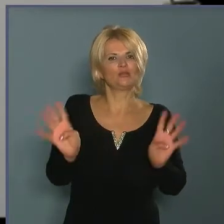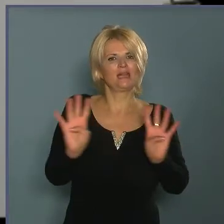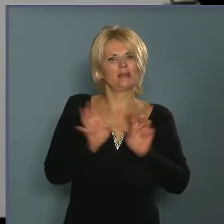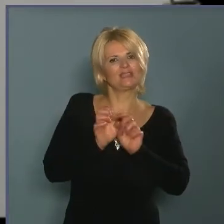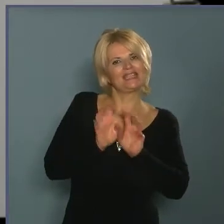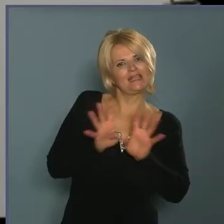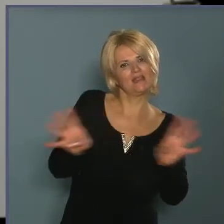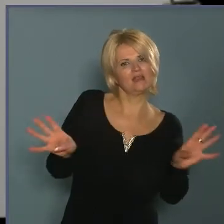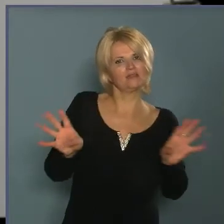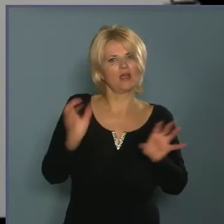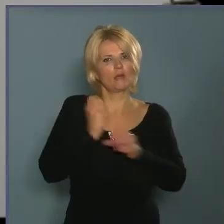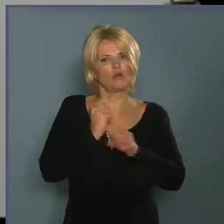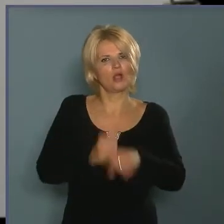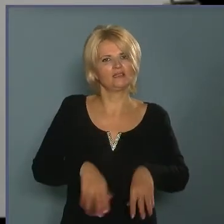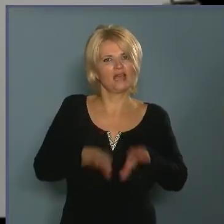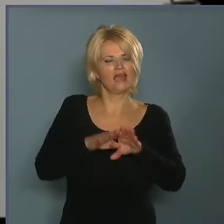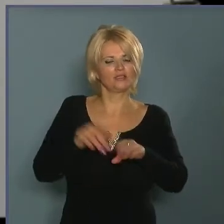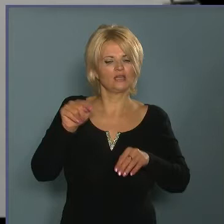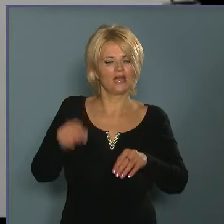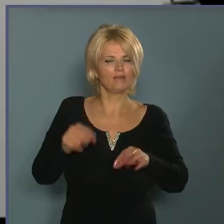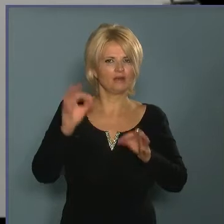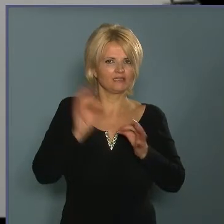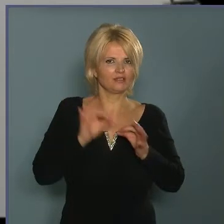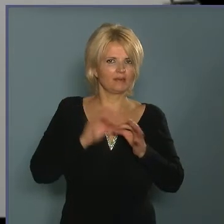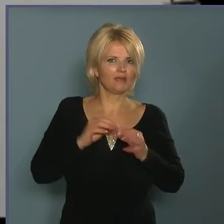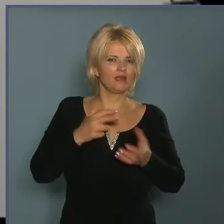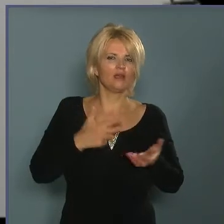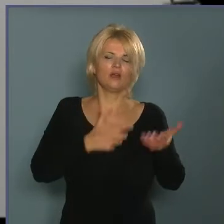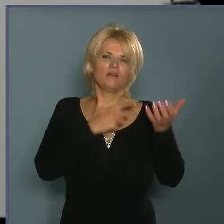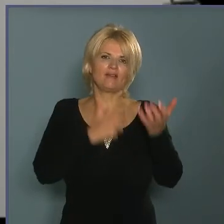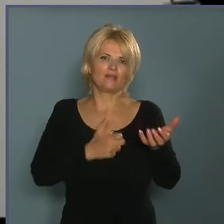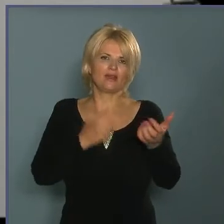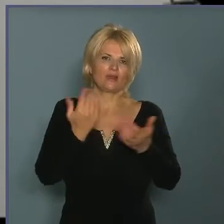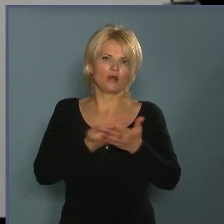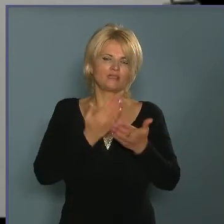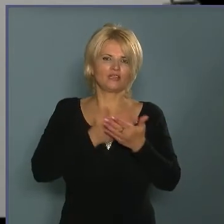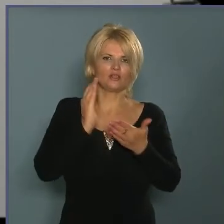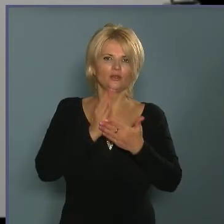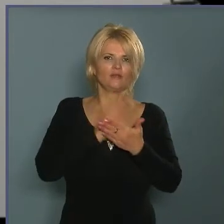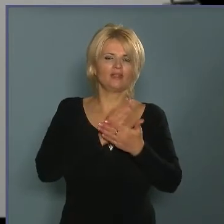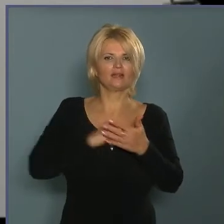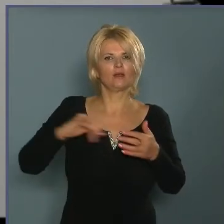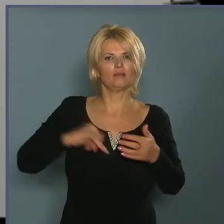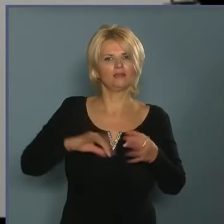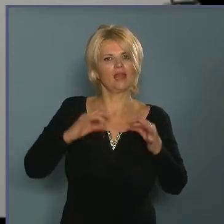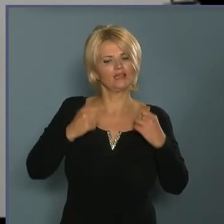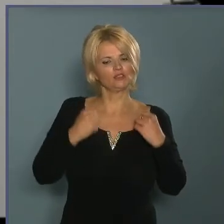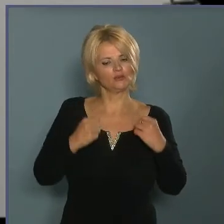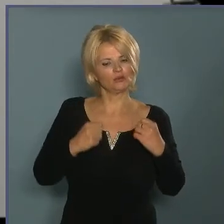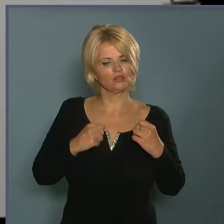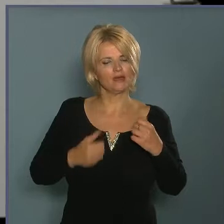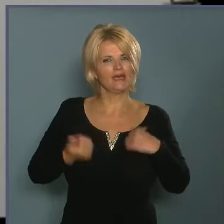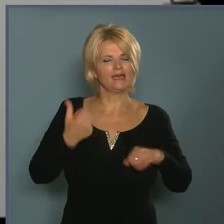A kollégáim még azzal is tisztább voltak, hogy ebben a konkrétesebben a fegyverhasználat, tehát a törvény által biztosított legsúlyosabb